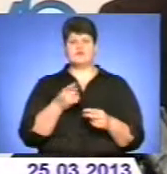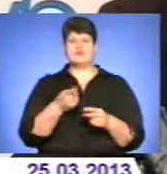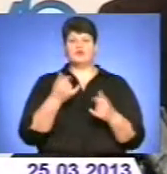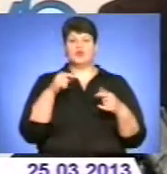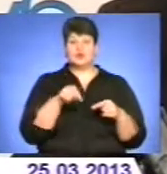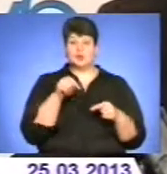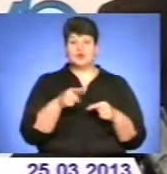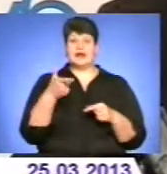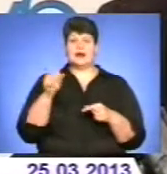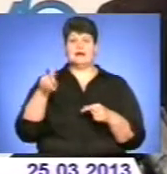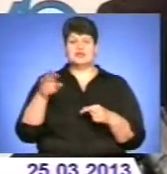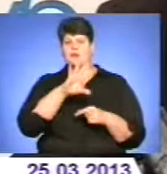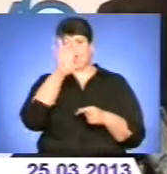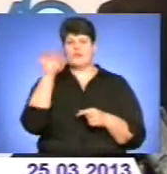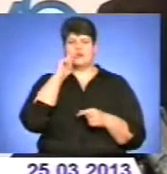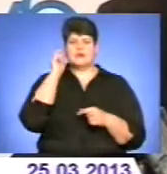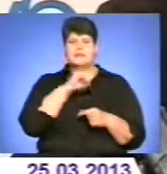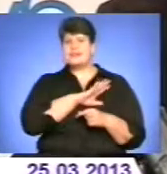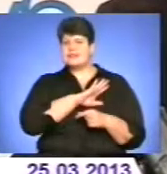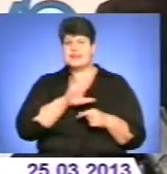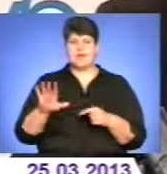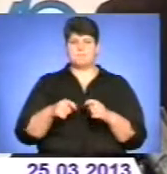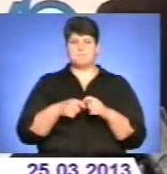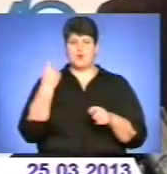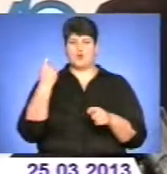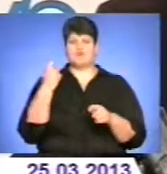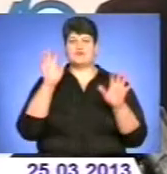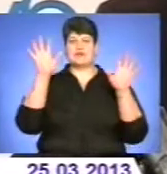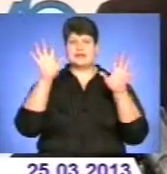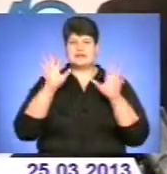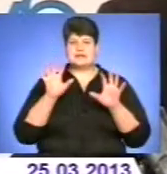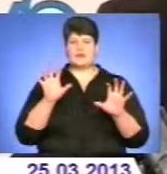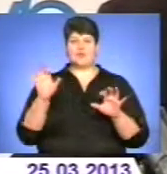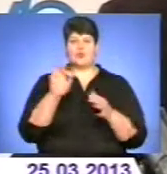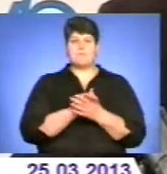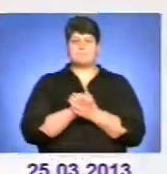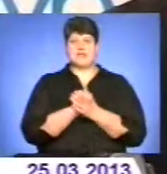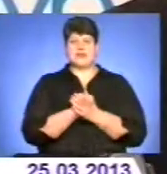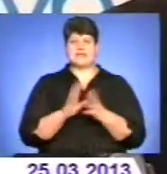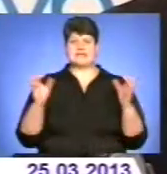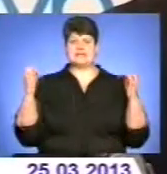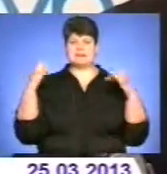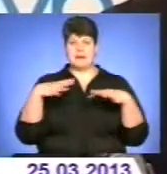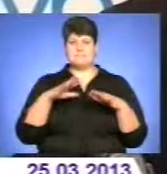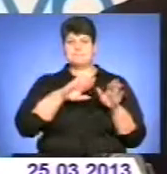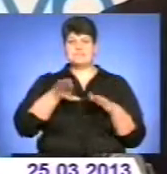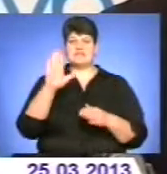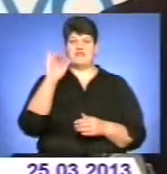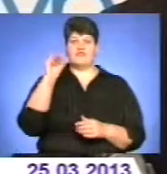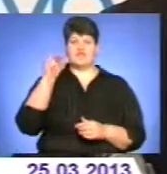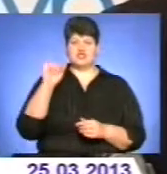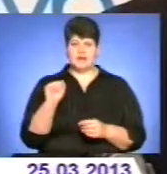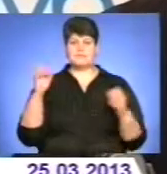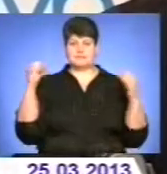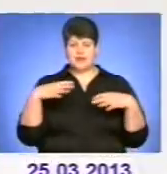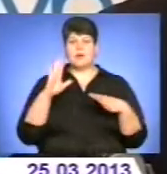Галичині, по цілої Україні не порушувати закон про мирні зібрання. Після вічі буде прийнята